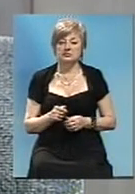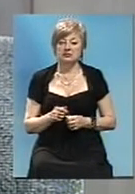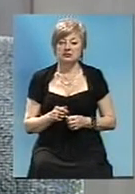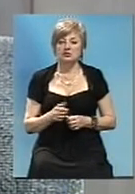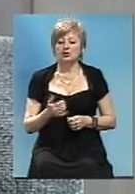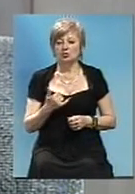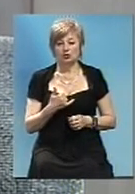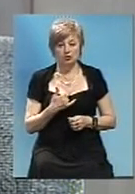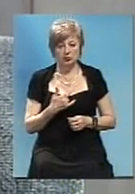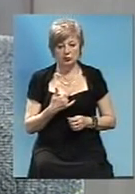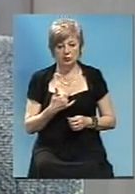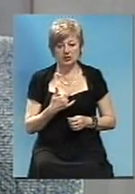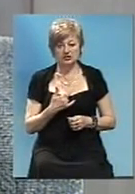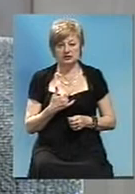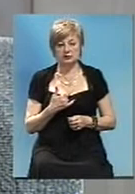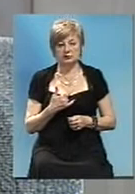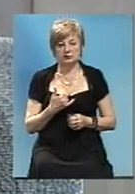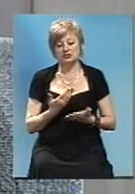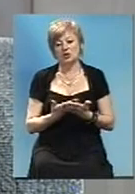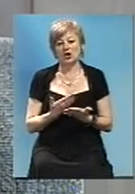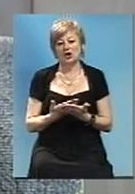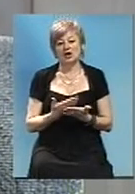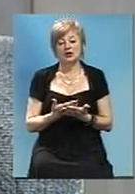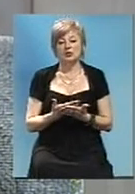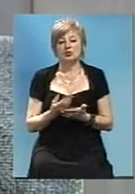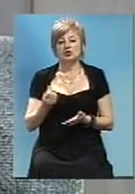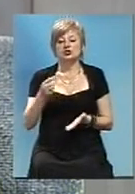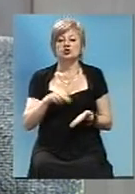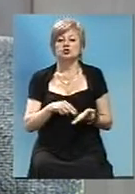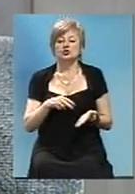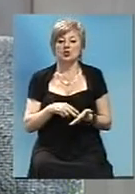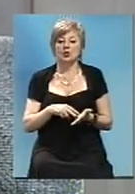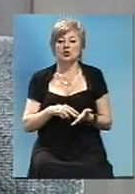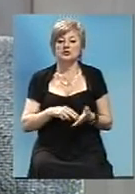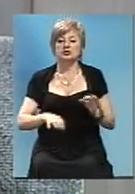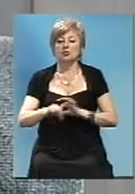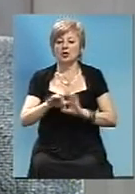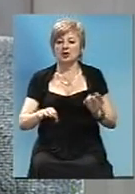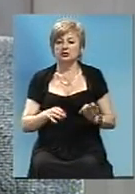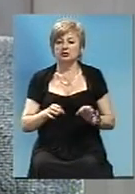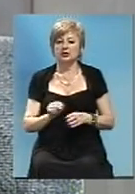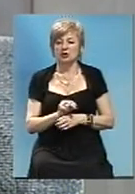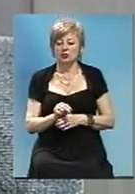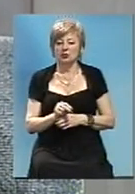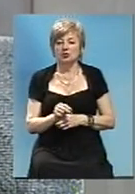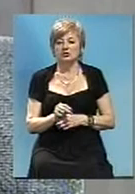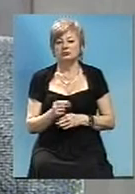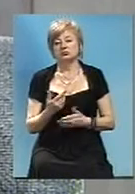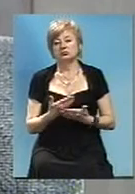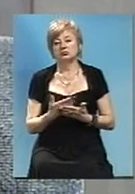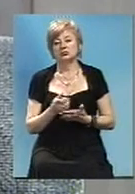У нас ориентировочна стоимость всього проекта цієї дороги составляє